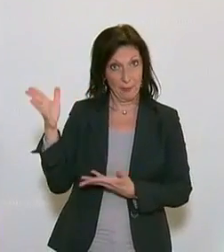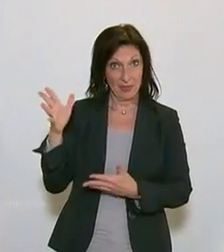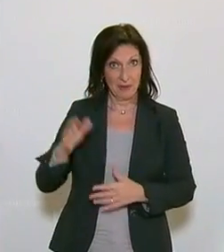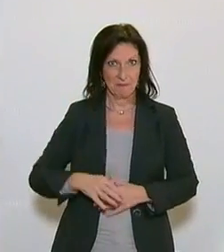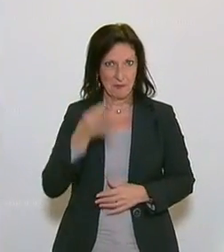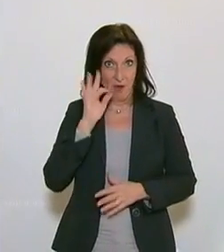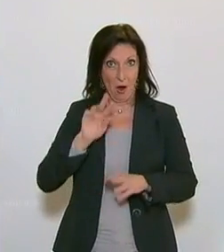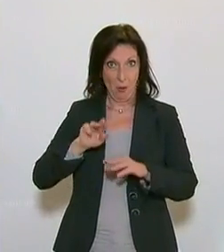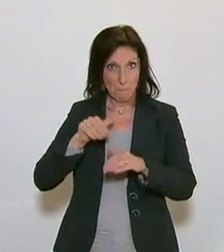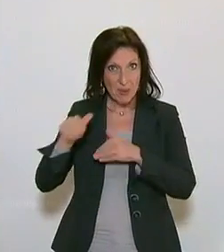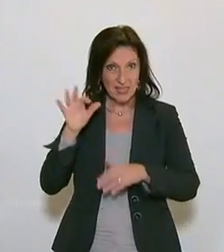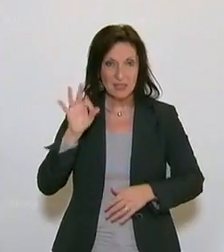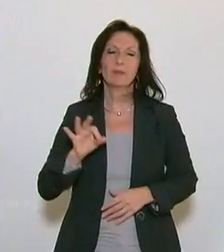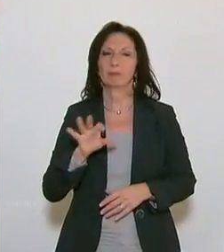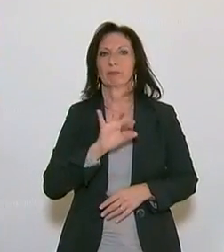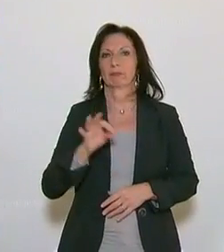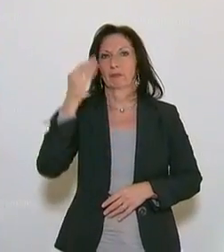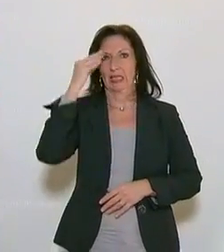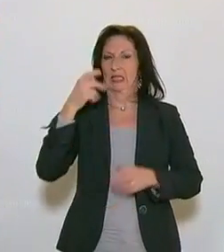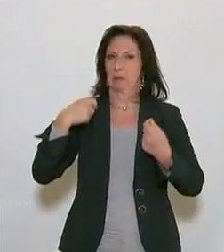bei Jugendlichen, wo Verletzungen und Entwürdigungen stattfinden.